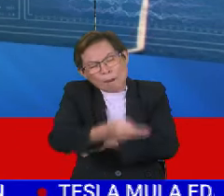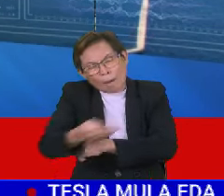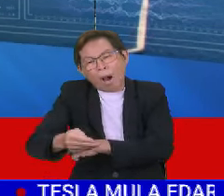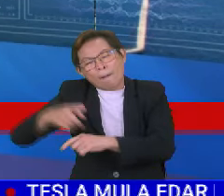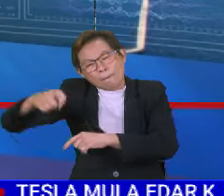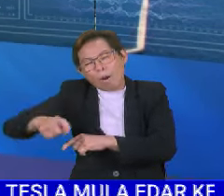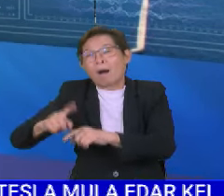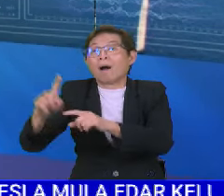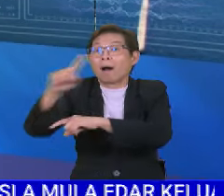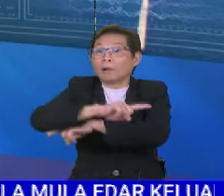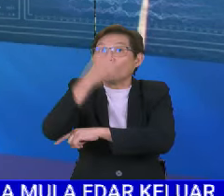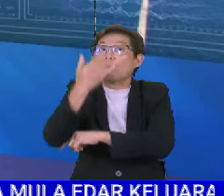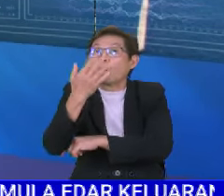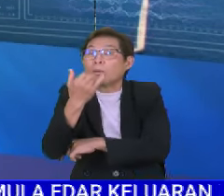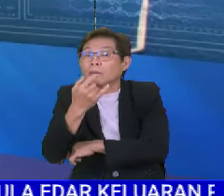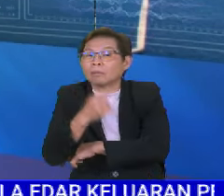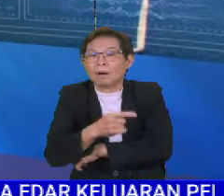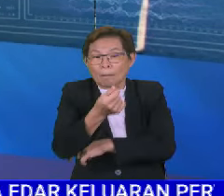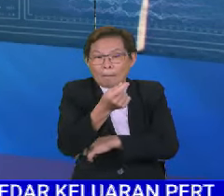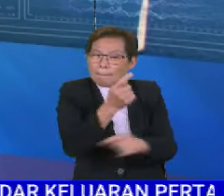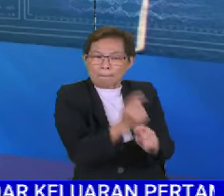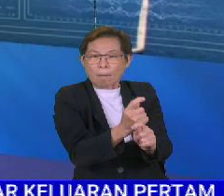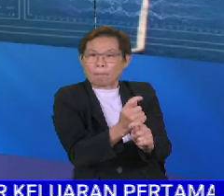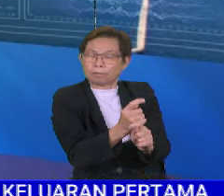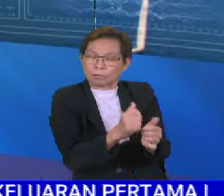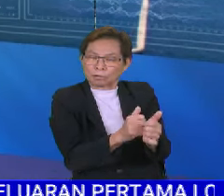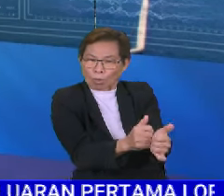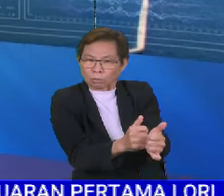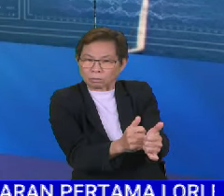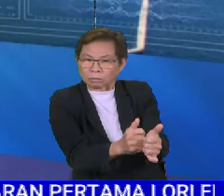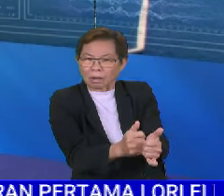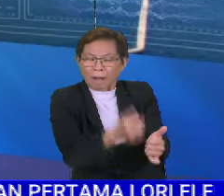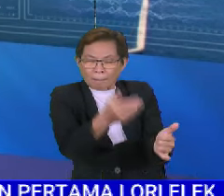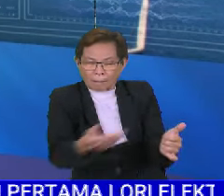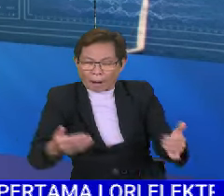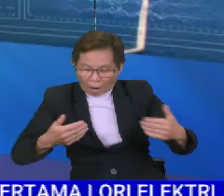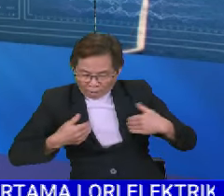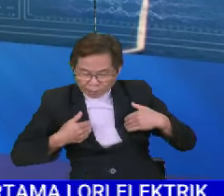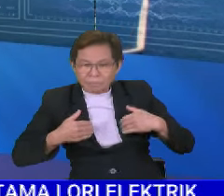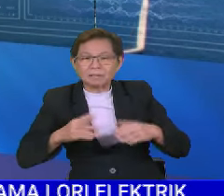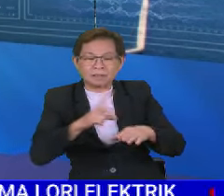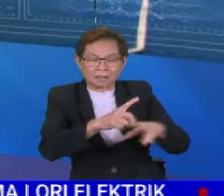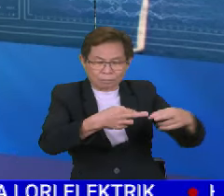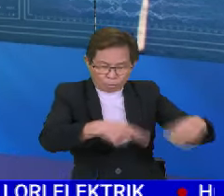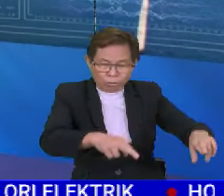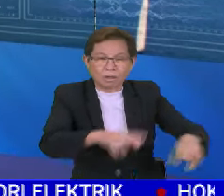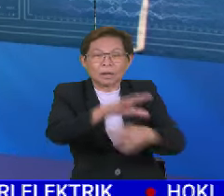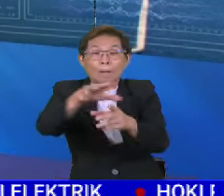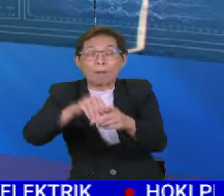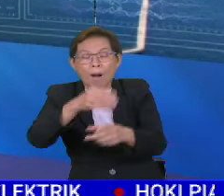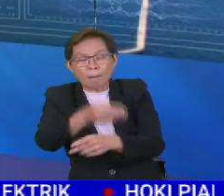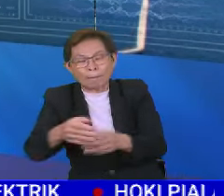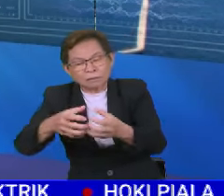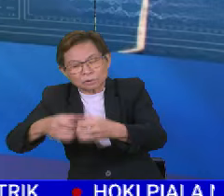harian, yang bagi memastikan harga siling ditetapkan dipatuhi serta bekalan terjamin di peringkat peruncit. Ini termasuk